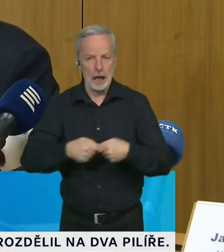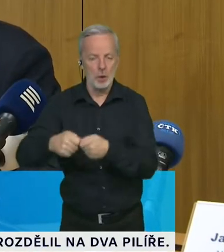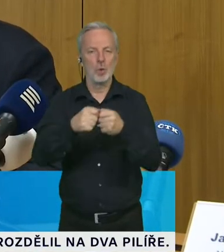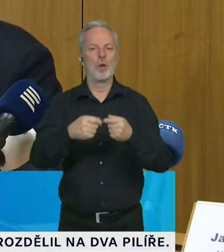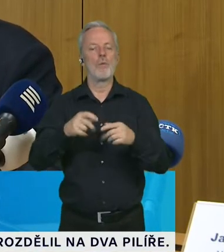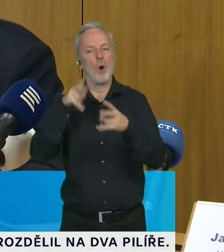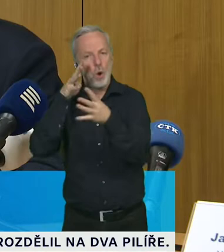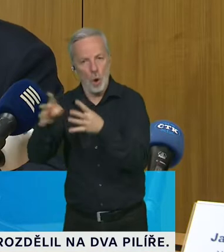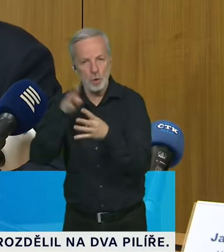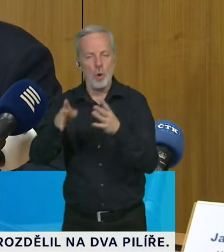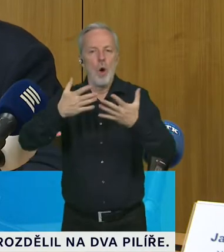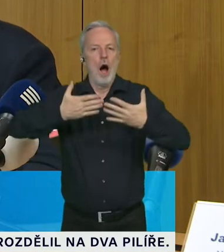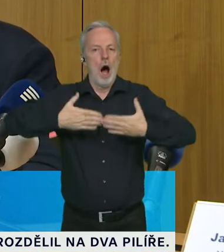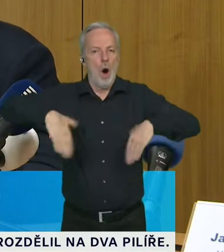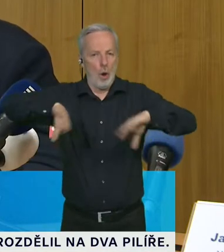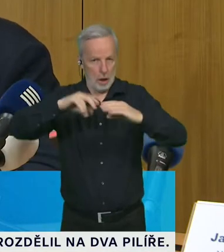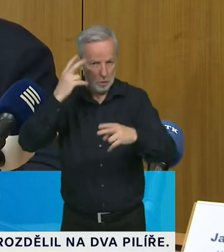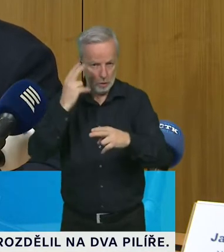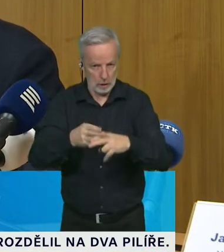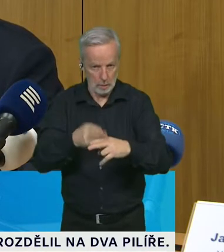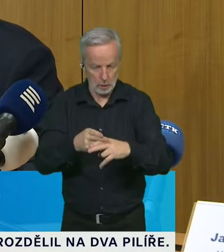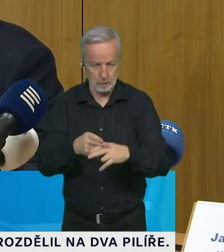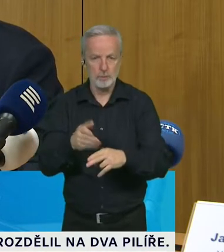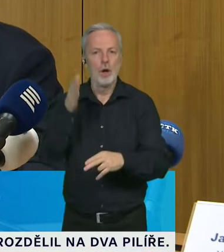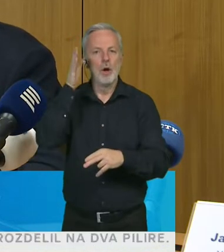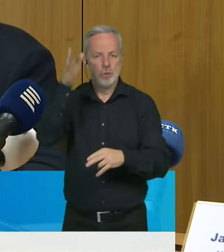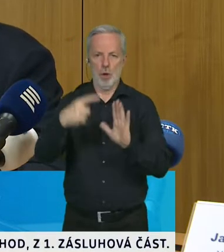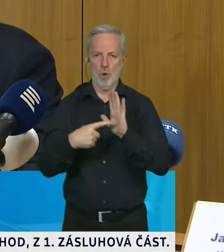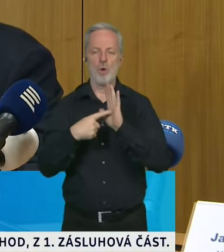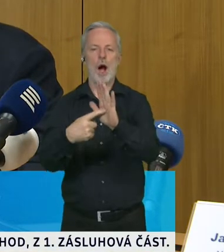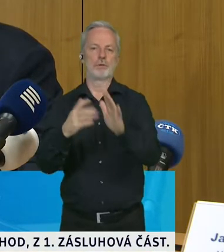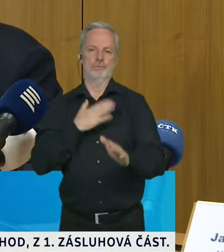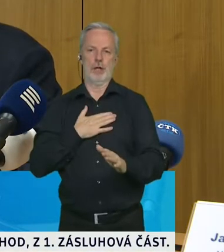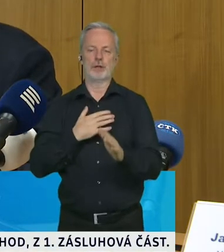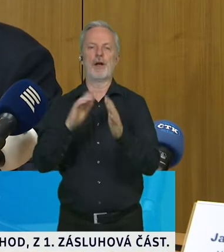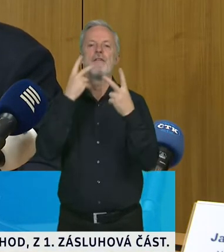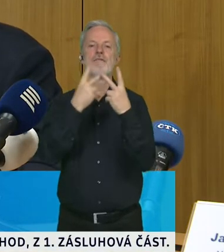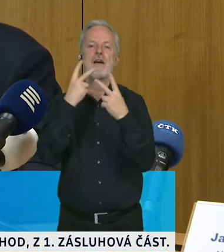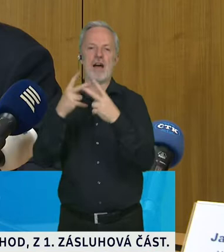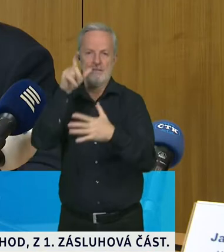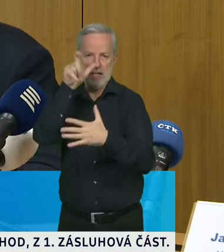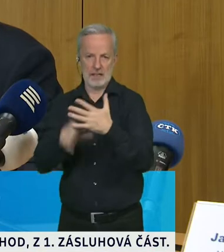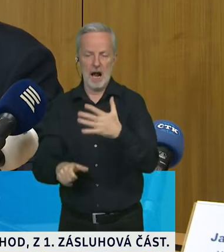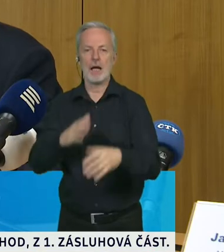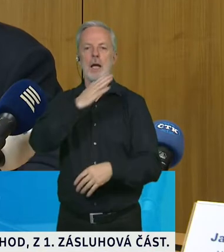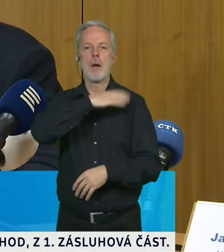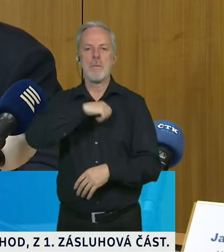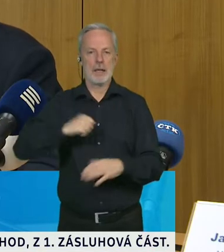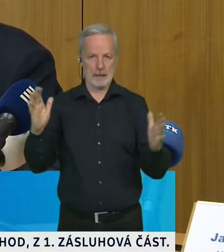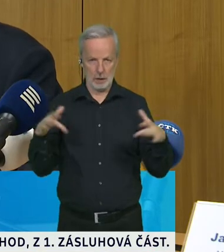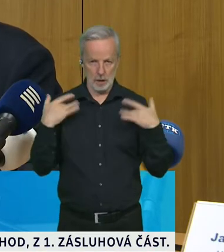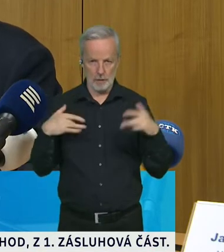nemocnění, budou k dispozici na webu Ministerstva zdravotnictví, na webu COVID.gov, budou tam